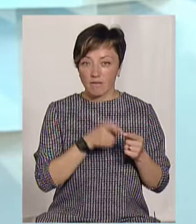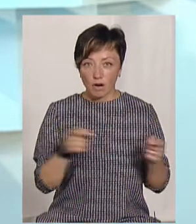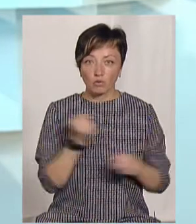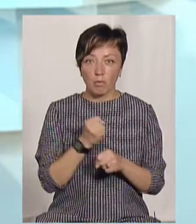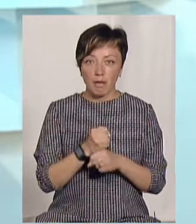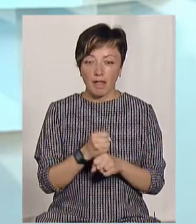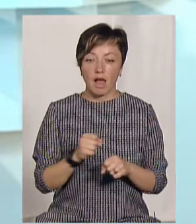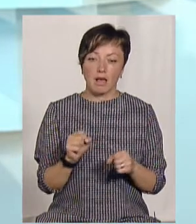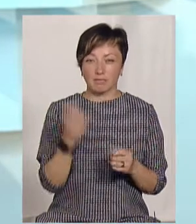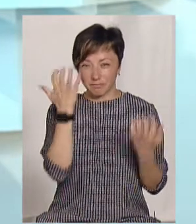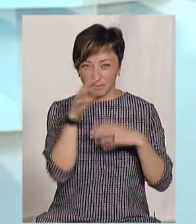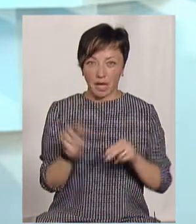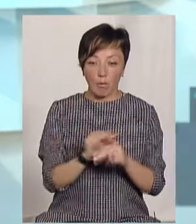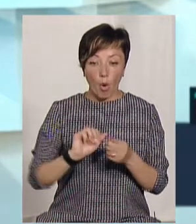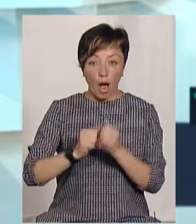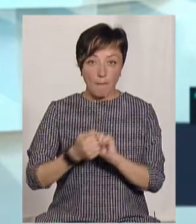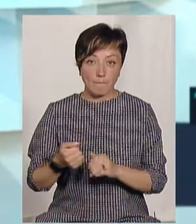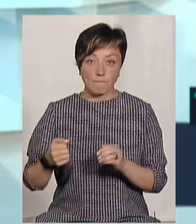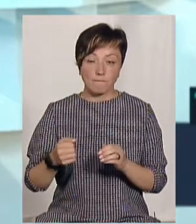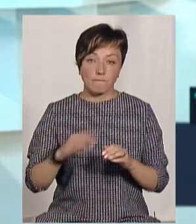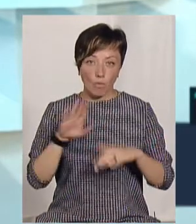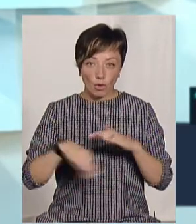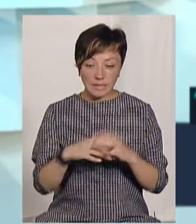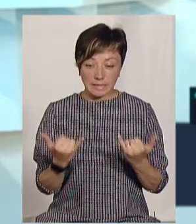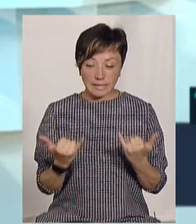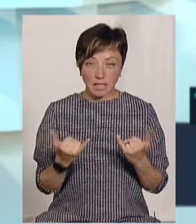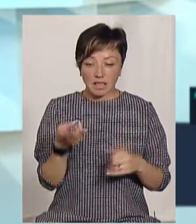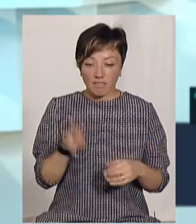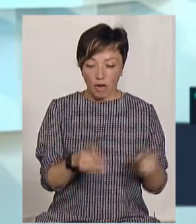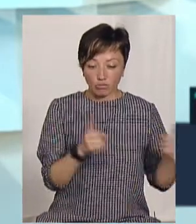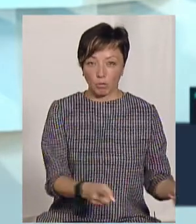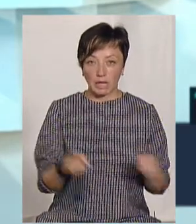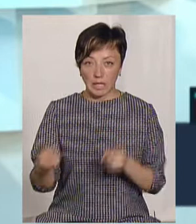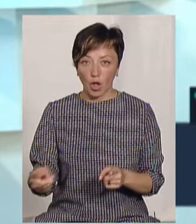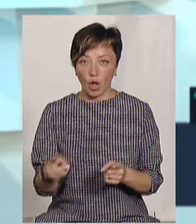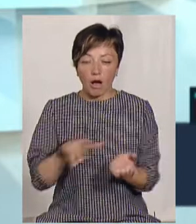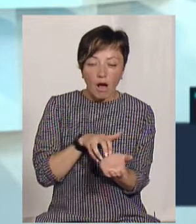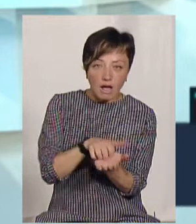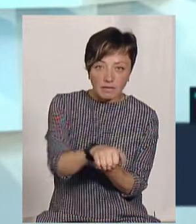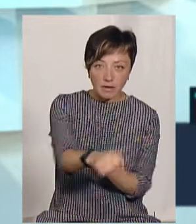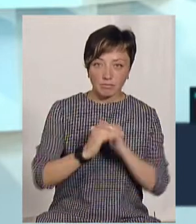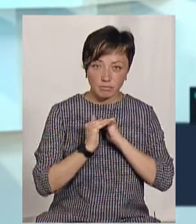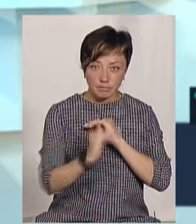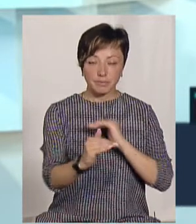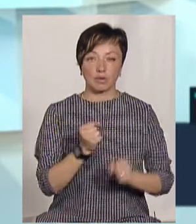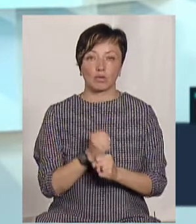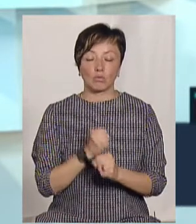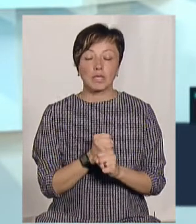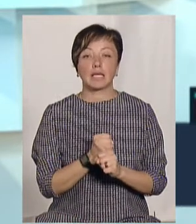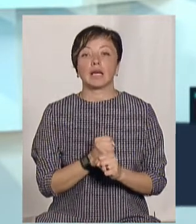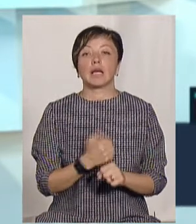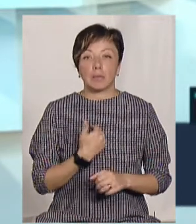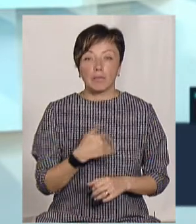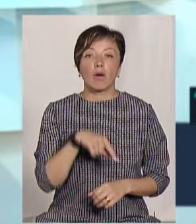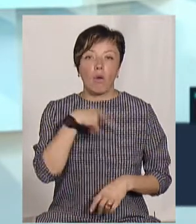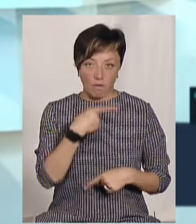-Руманська венця Подільського. І прямо в цю секунду зараз два шматки дороги новий асфальтовий кладчик укладає. Ми